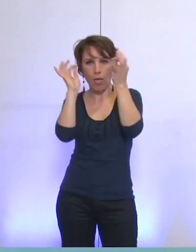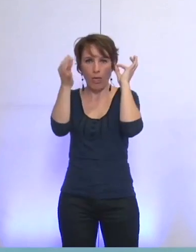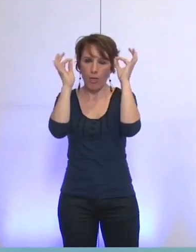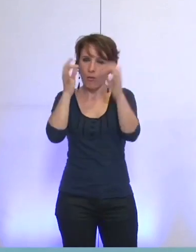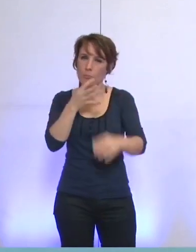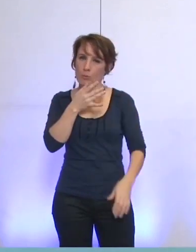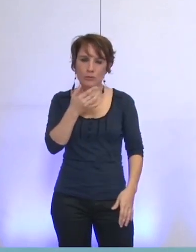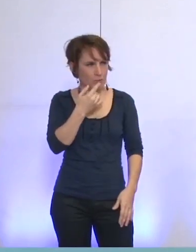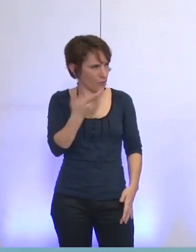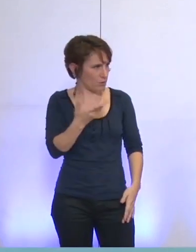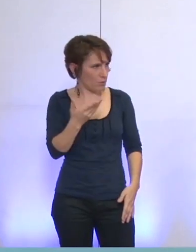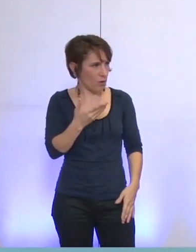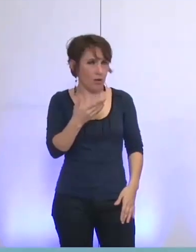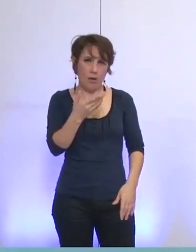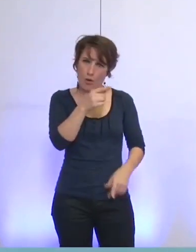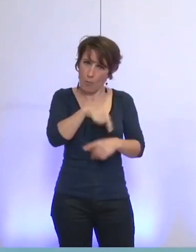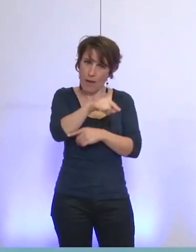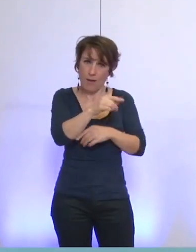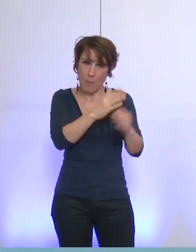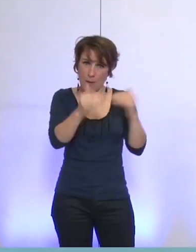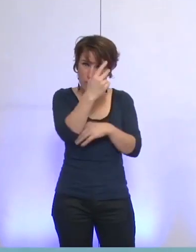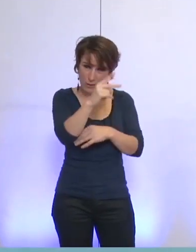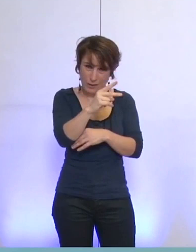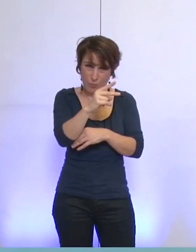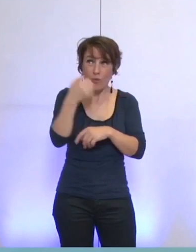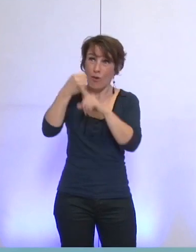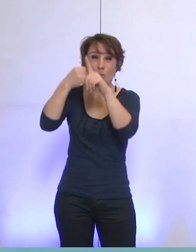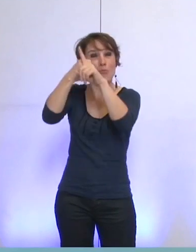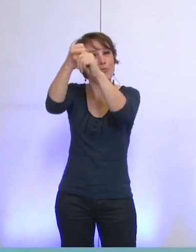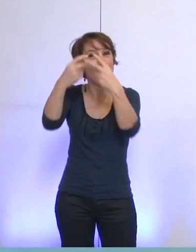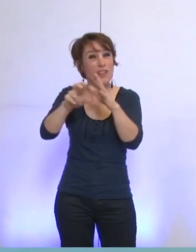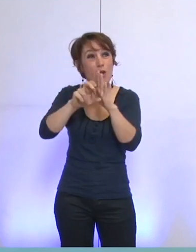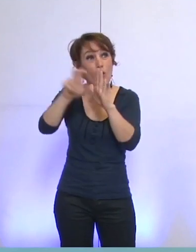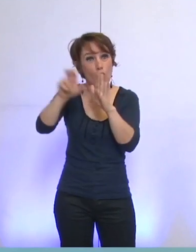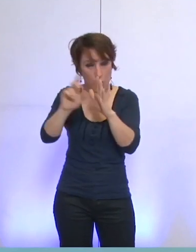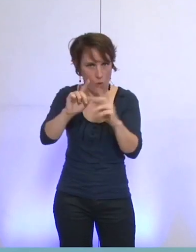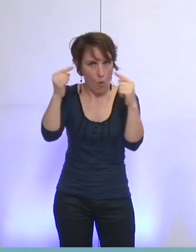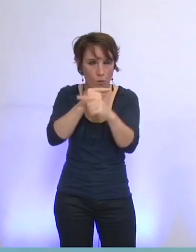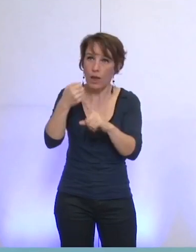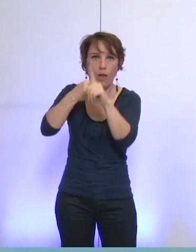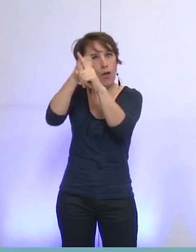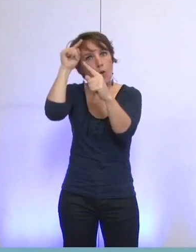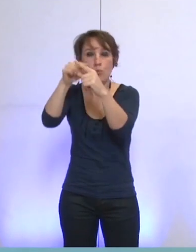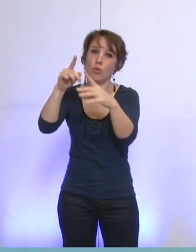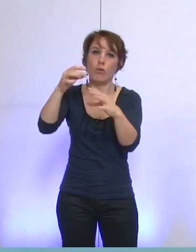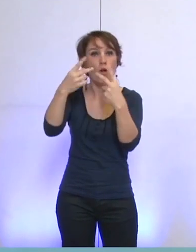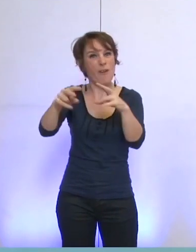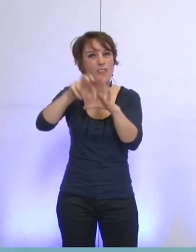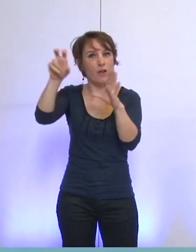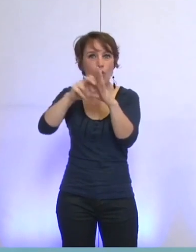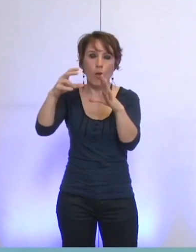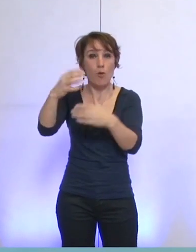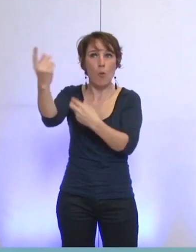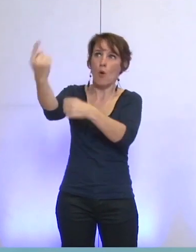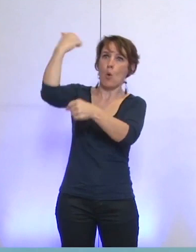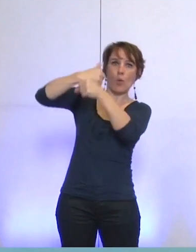d'assurer la défense des intérêts de la ville de Grenoble, oeuvrerait activement à sa condamnation. Pouvez-vous nous indiquer avec précision